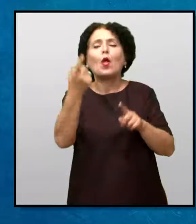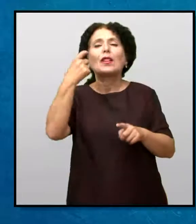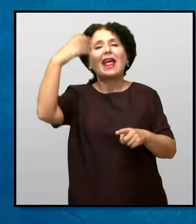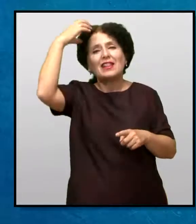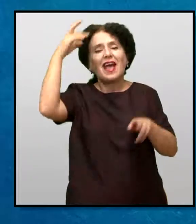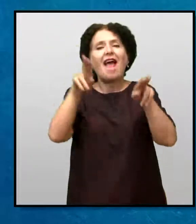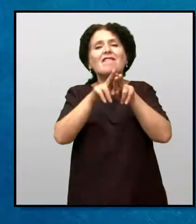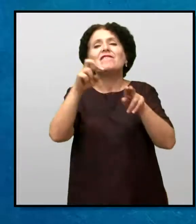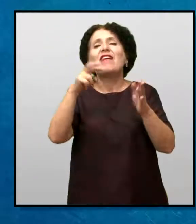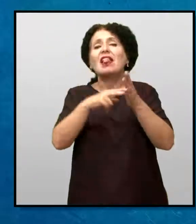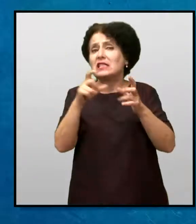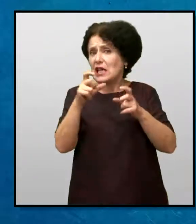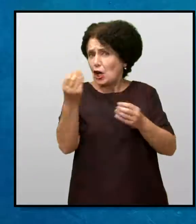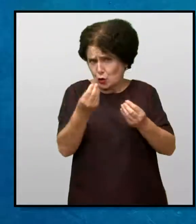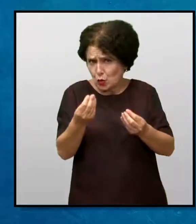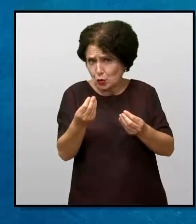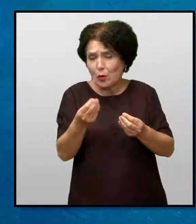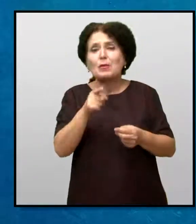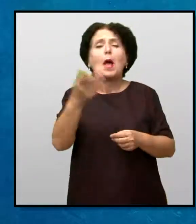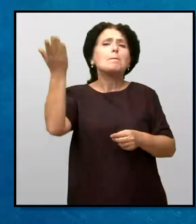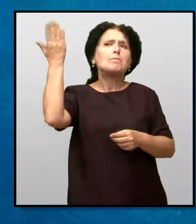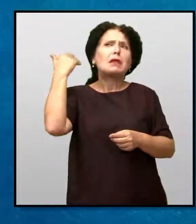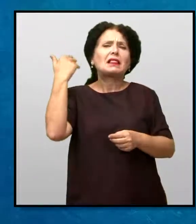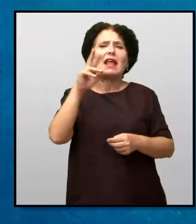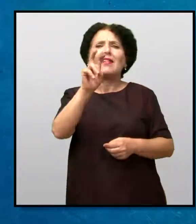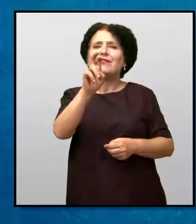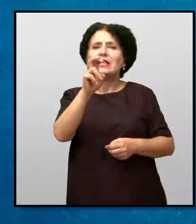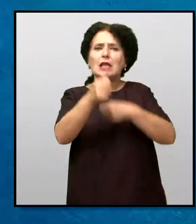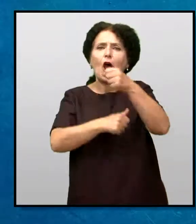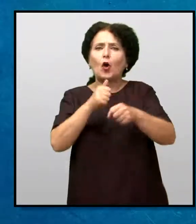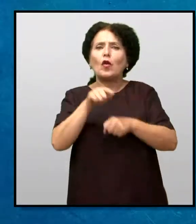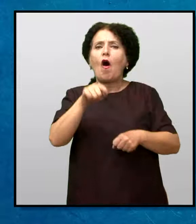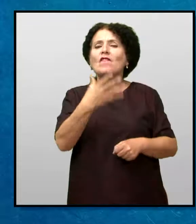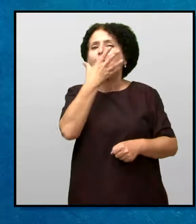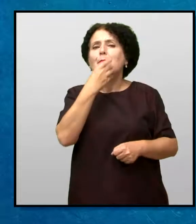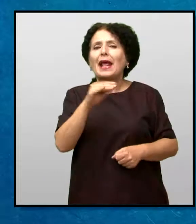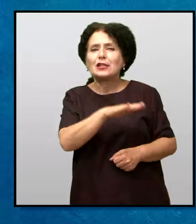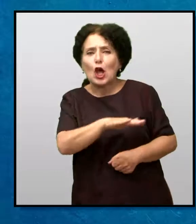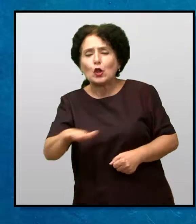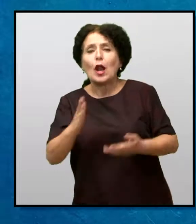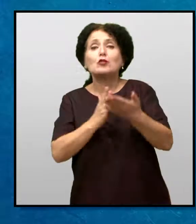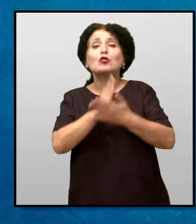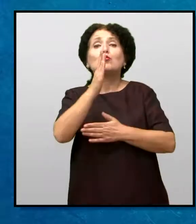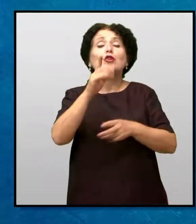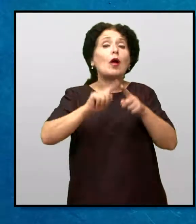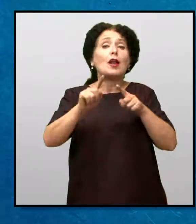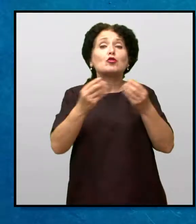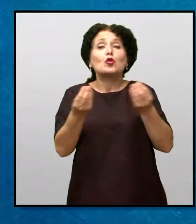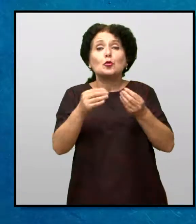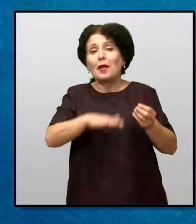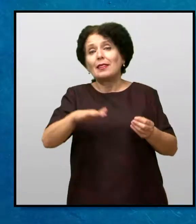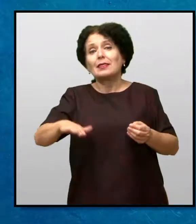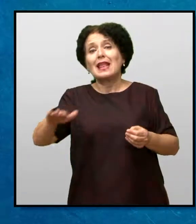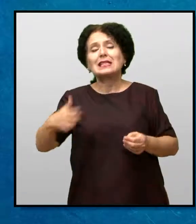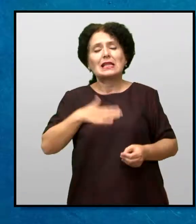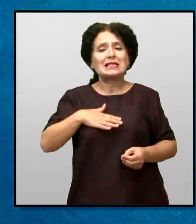на Велс Зошто? Затоа што пред околу 200 години во оваа прекрасна долина се случило нешто што